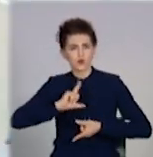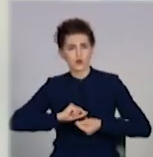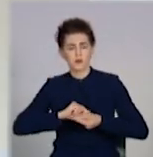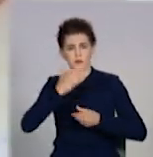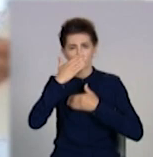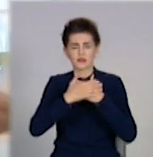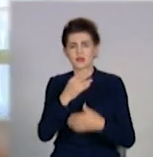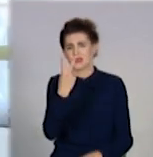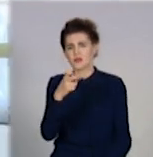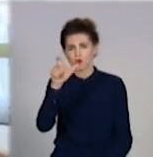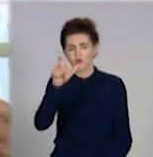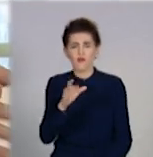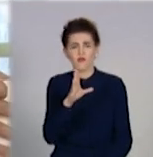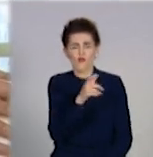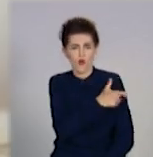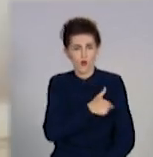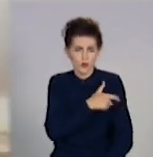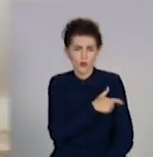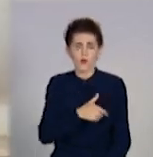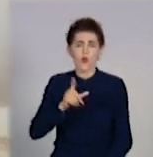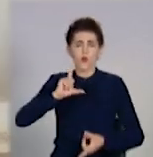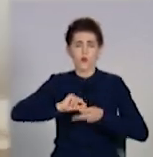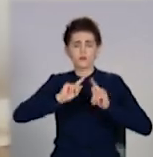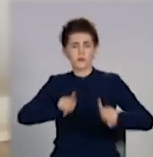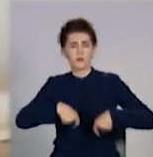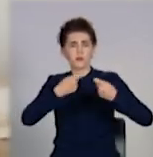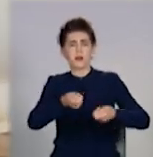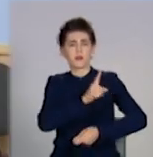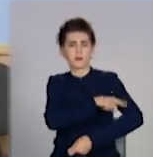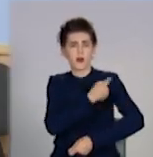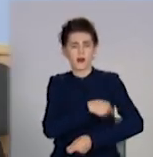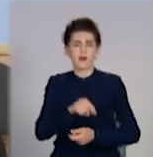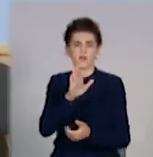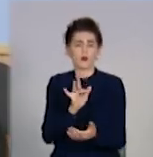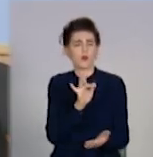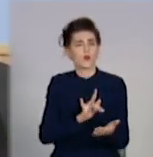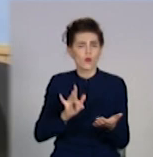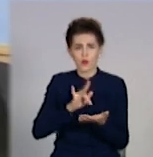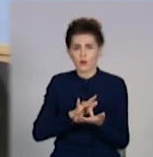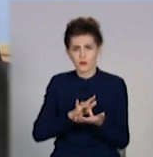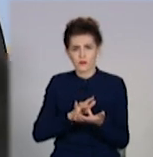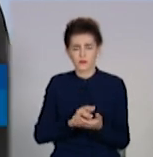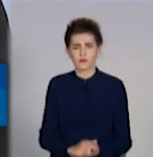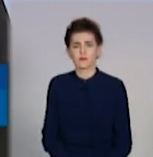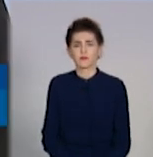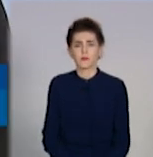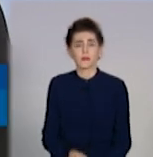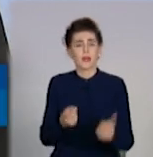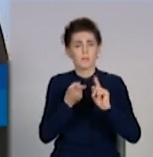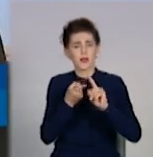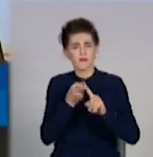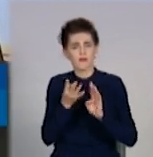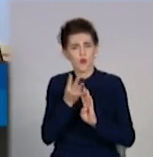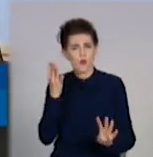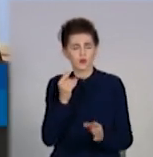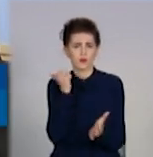волонтерів. Комплекти насамперед передадуть до лікарень міста. В першу чергу ми маємо захистити медиків Краматорська.